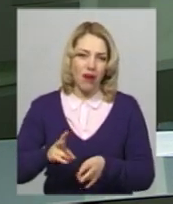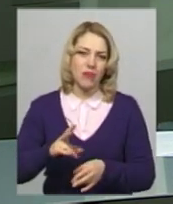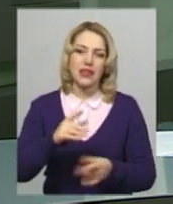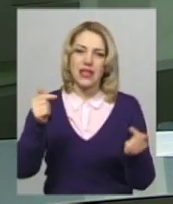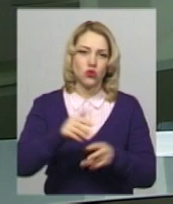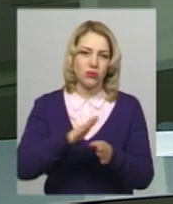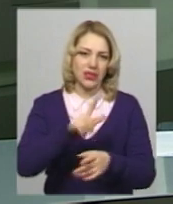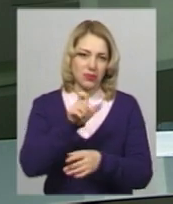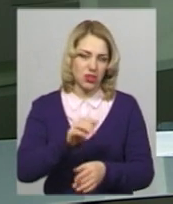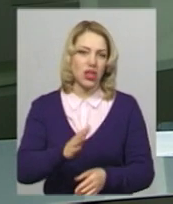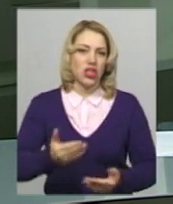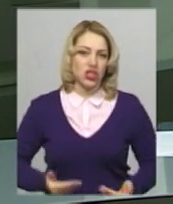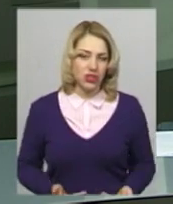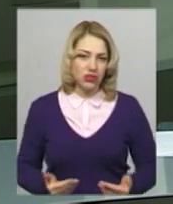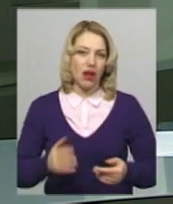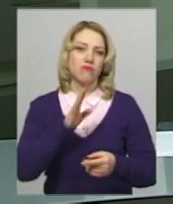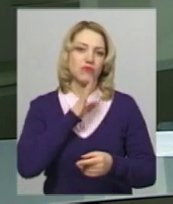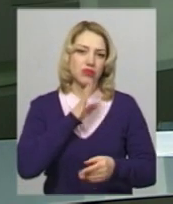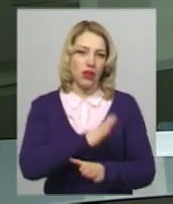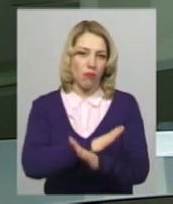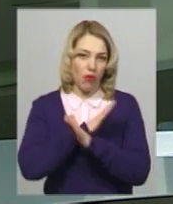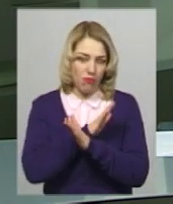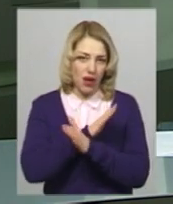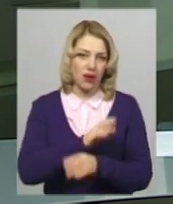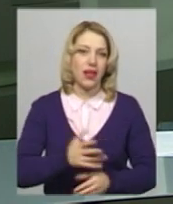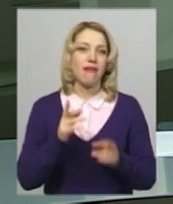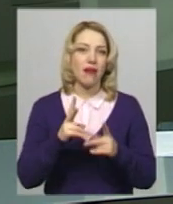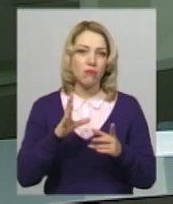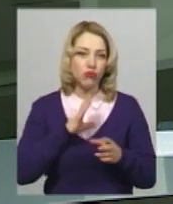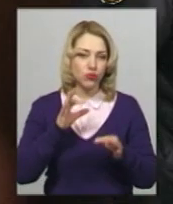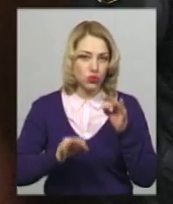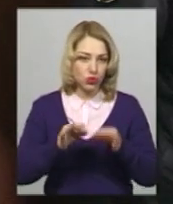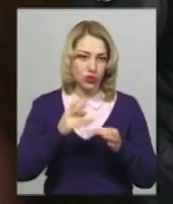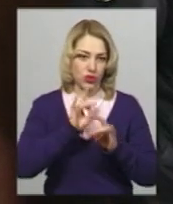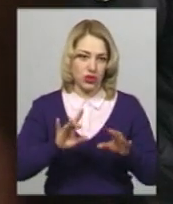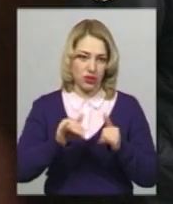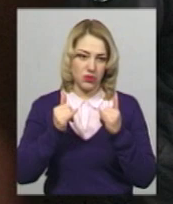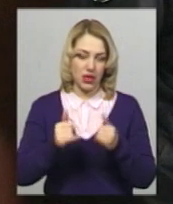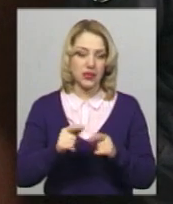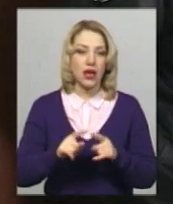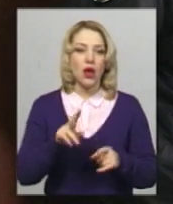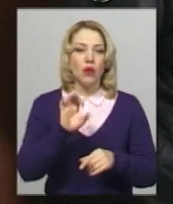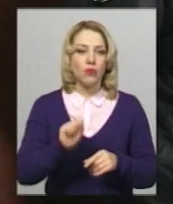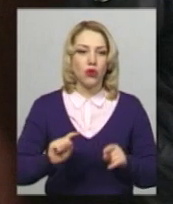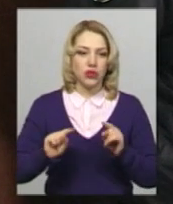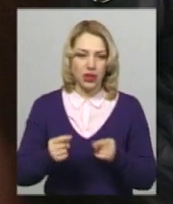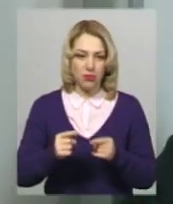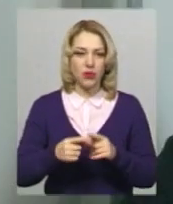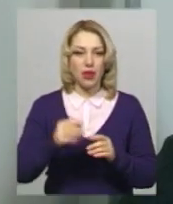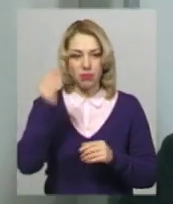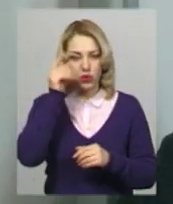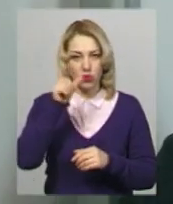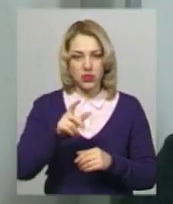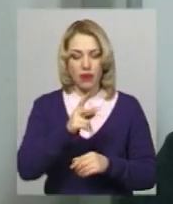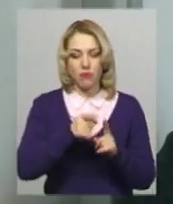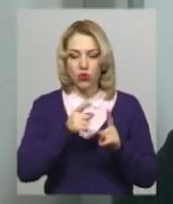карети швидкої. Як відбувався суд, бачила моя колега Леся Боровець. Протримання підозрюваного під вартою протягом двох